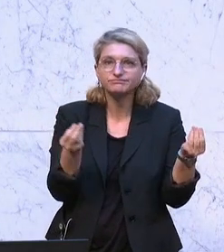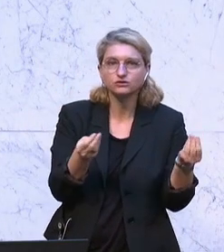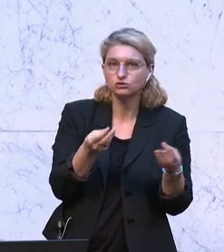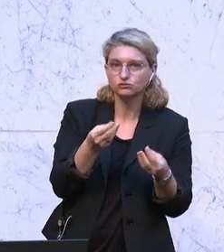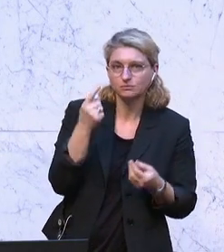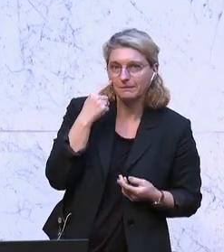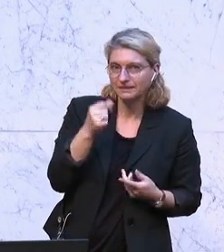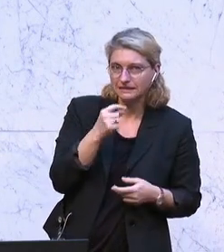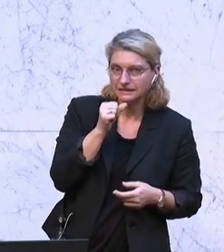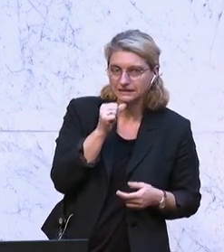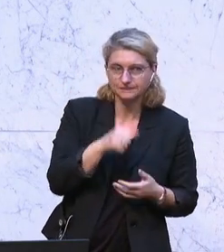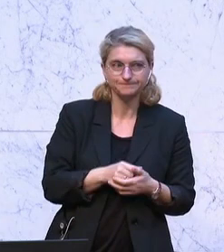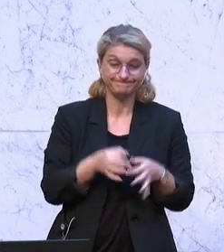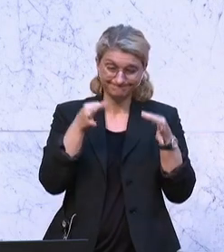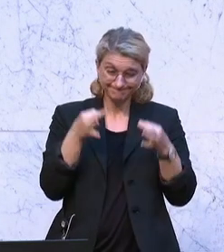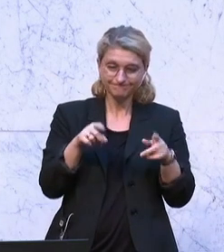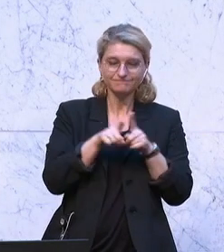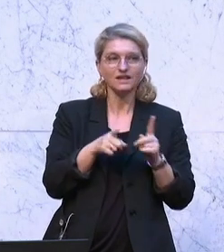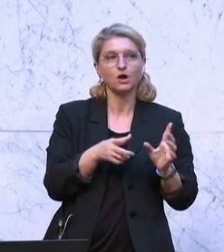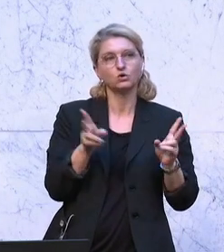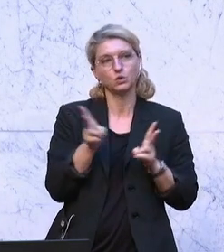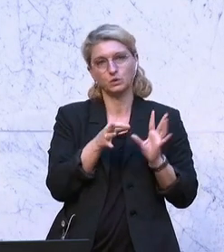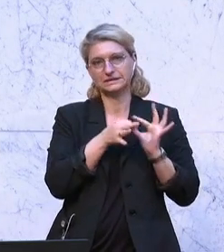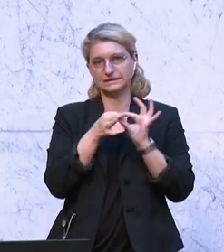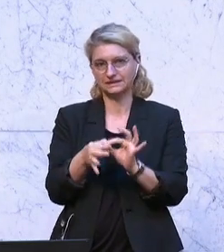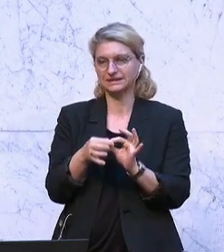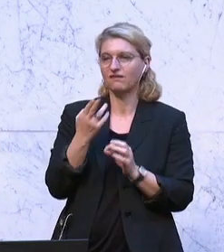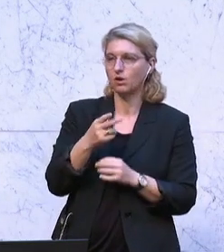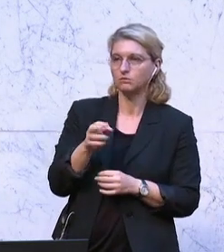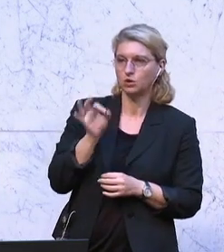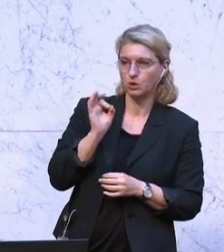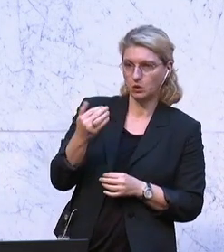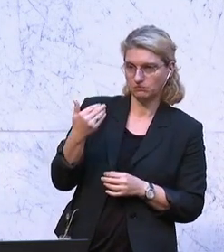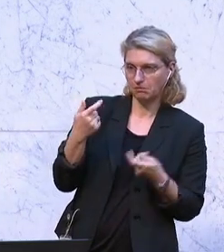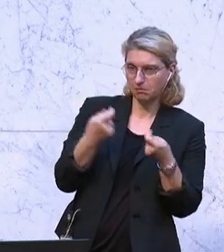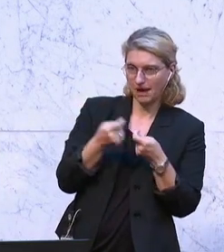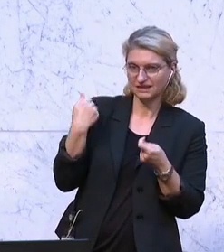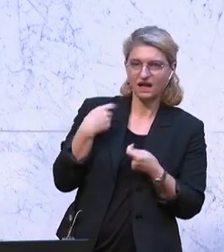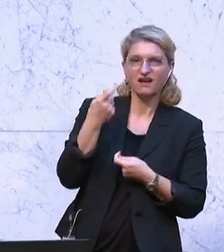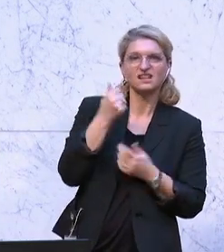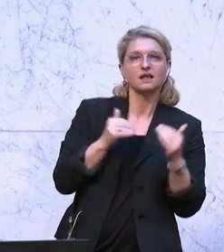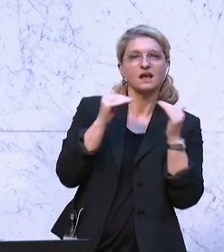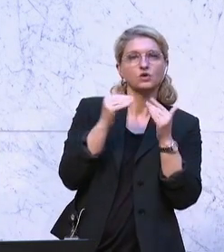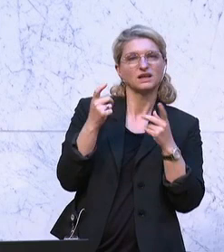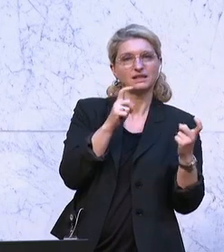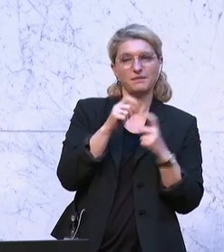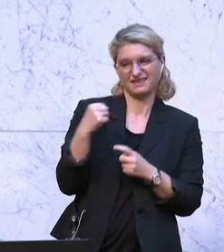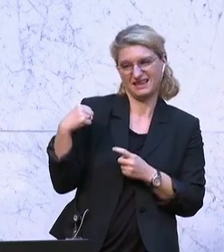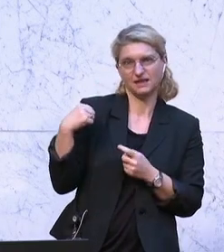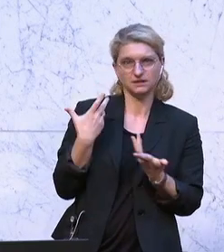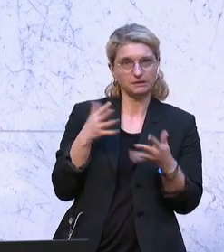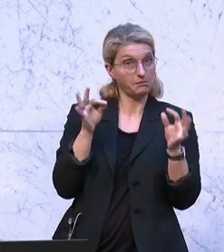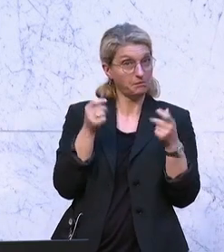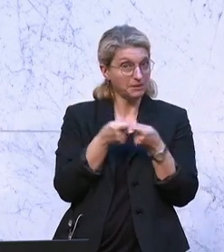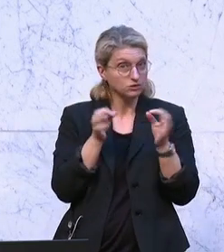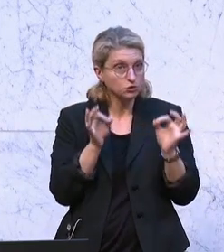Konkret möchte ich ganz kurz auch noch, weil es auch gut an die Finanzausgleichsdebatte von gestern passt, zu